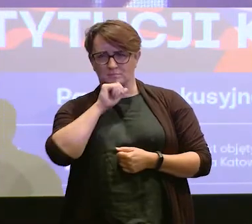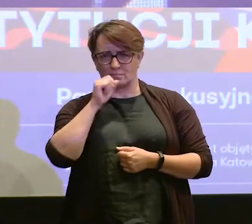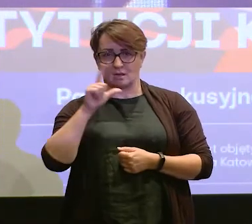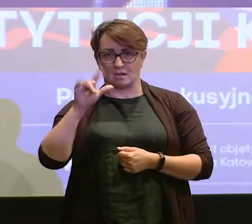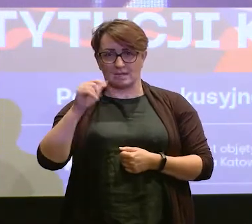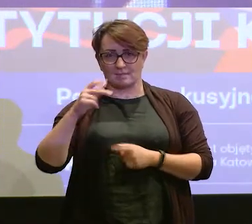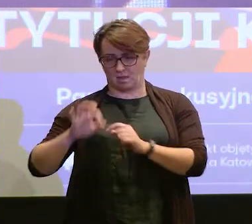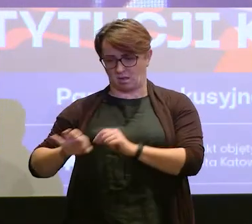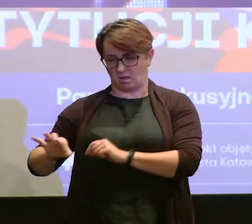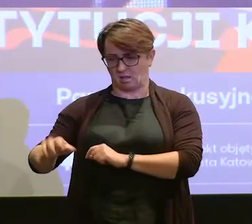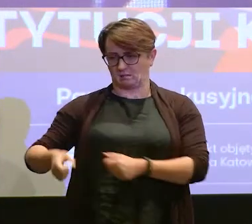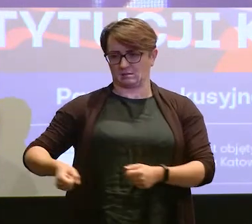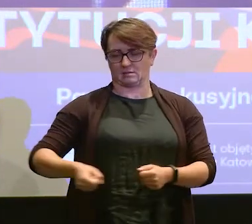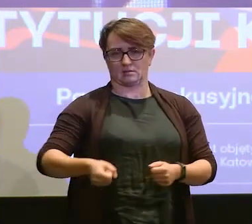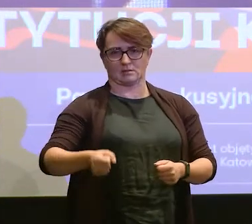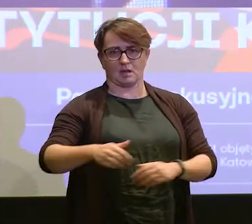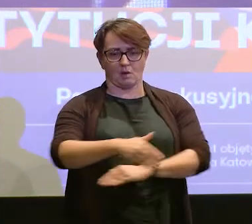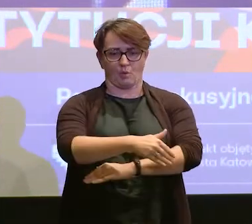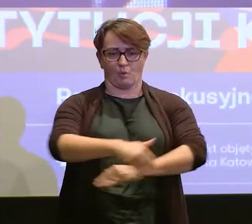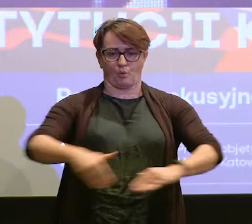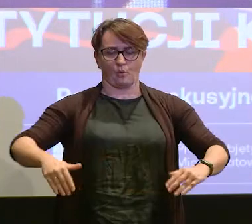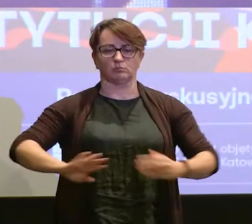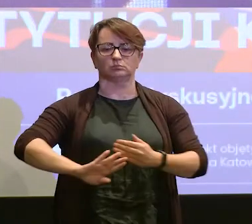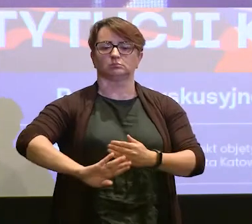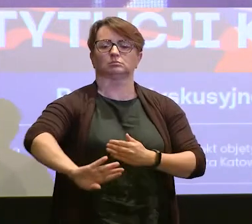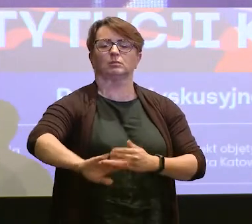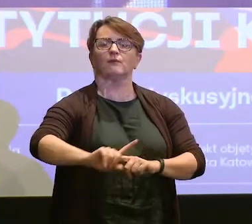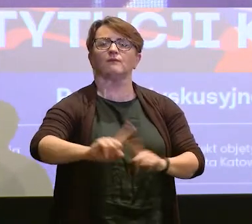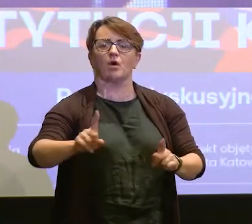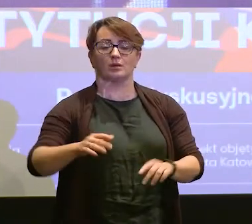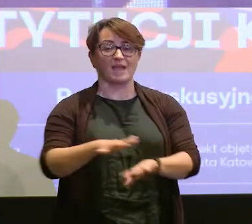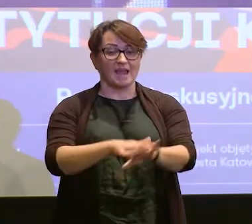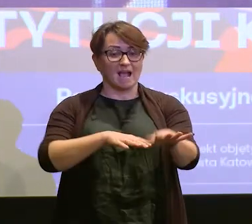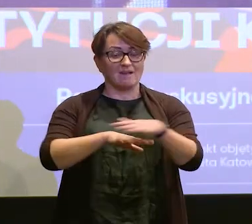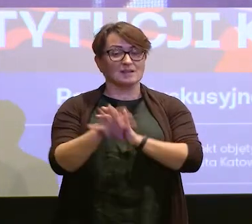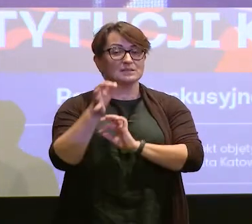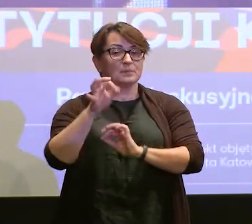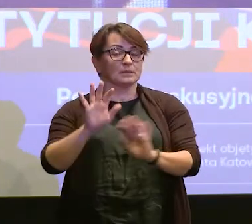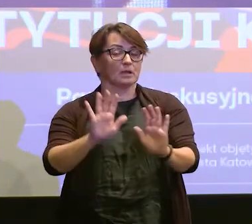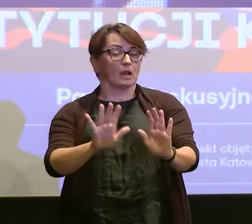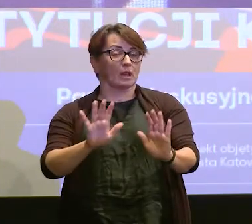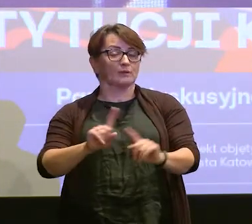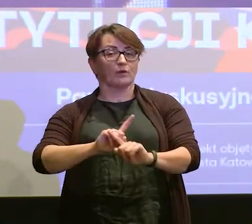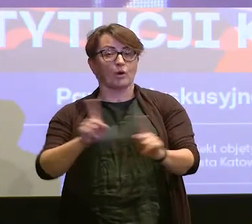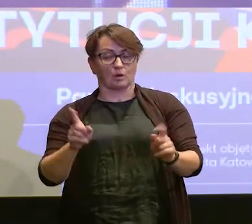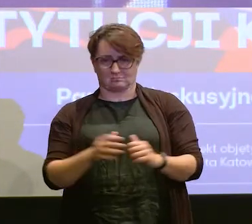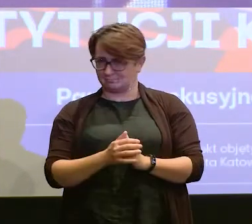lin, które mnie odgradzały. Nie miałem rękawiczek, które